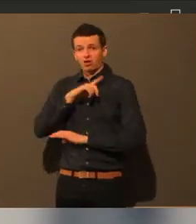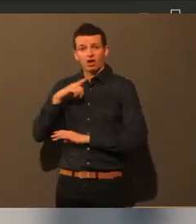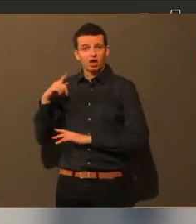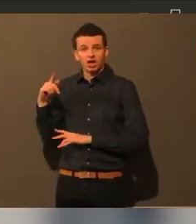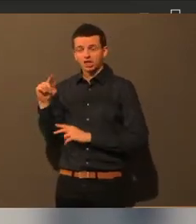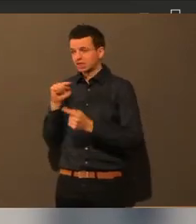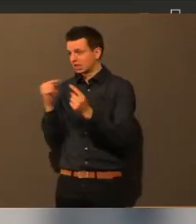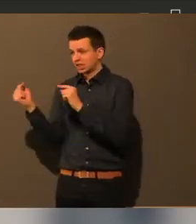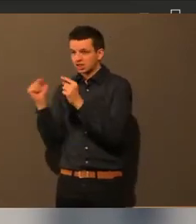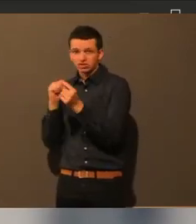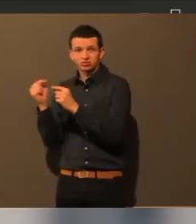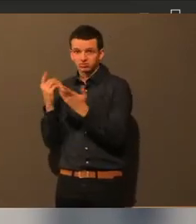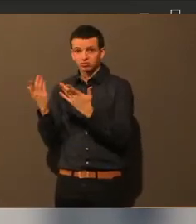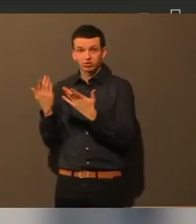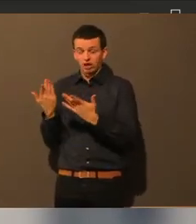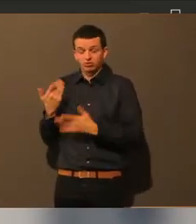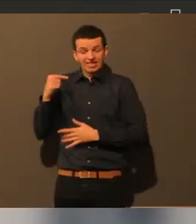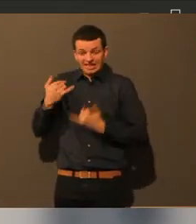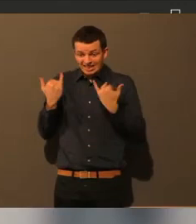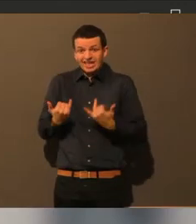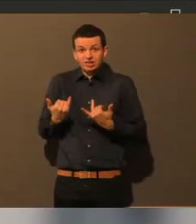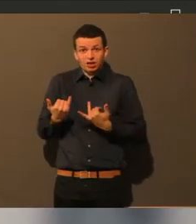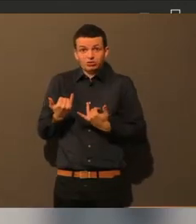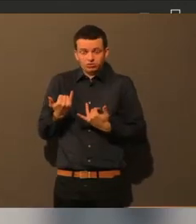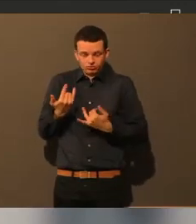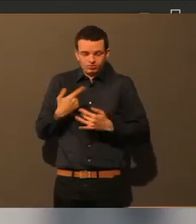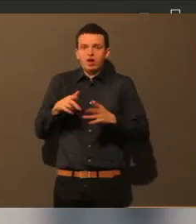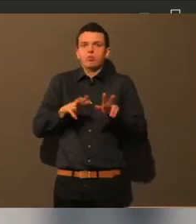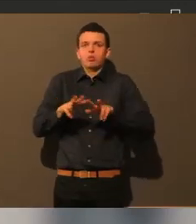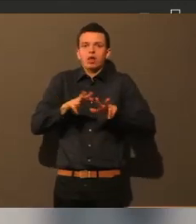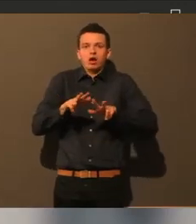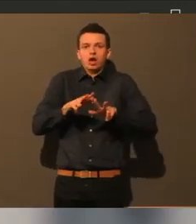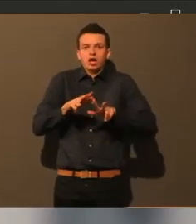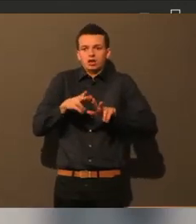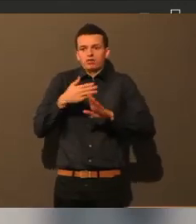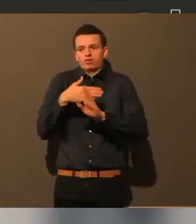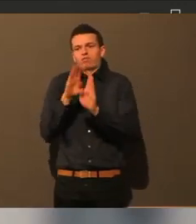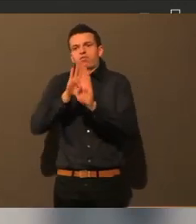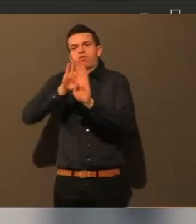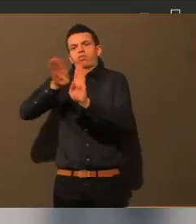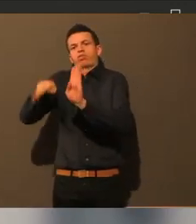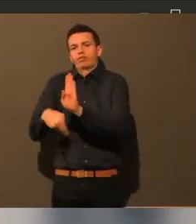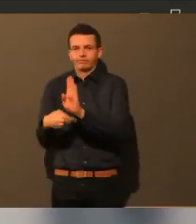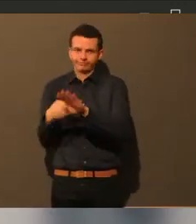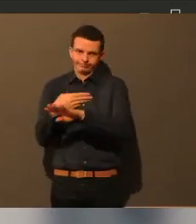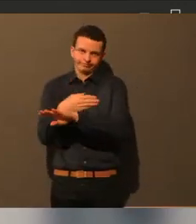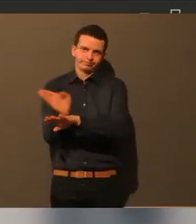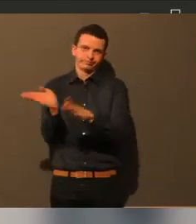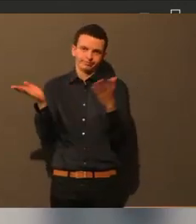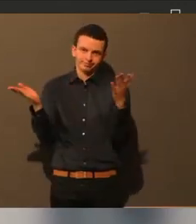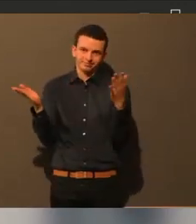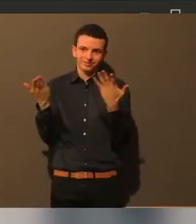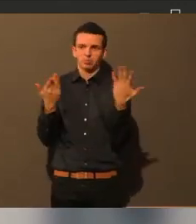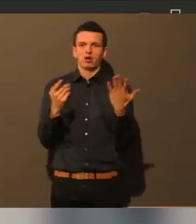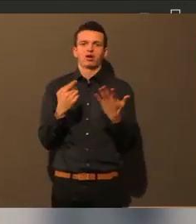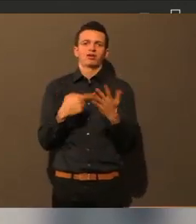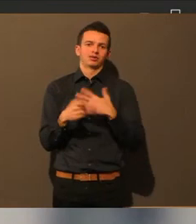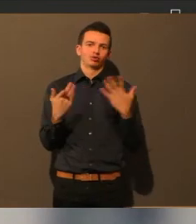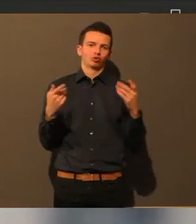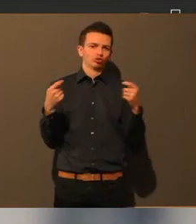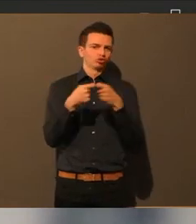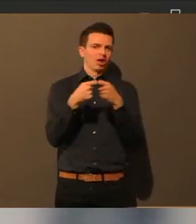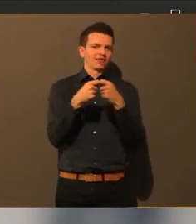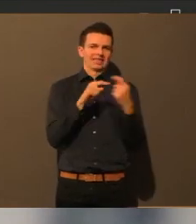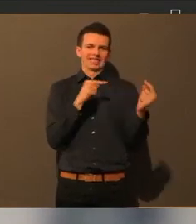es ursprünglich geplant war. Aber ich glaube, das war heute wieder eine spannende Diskussion. Und ich glaube, so eine